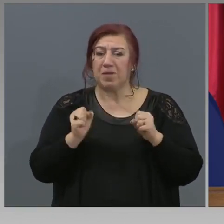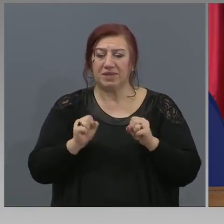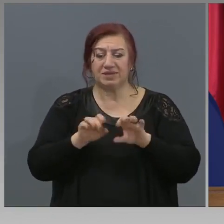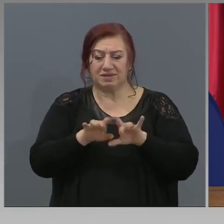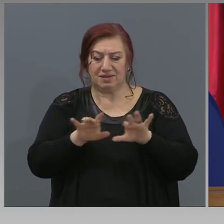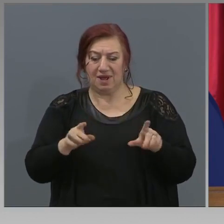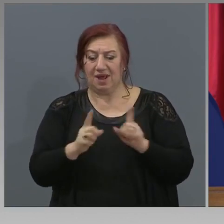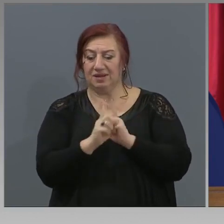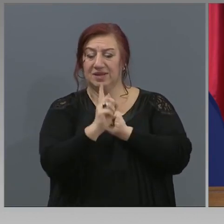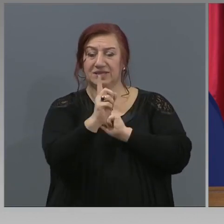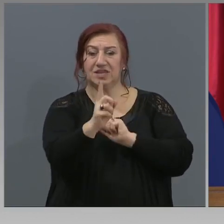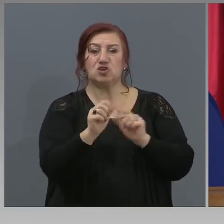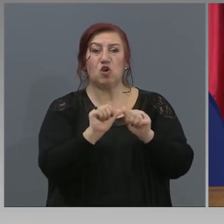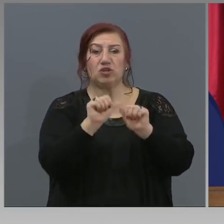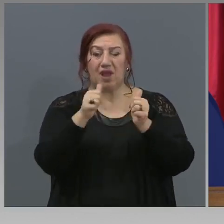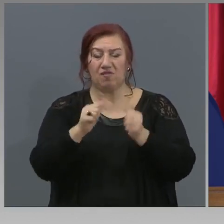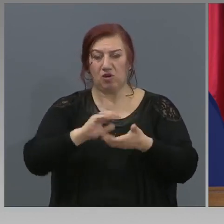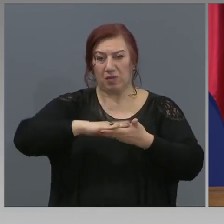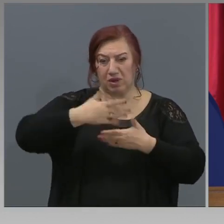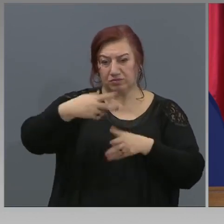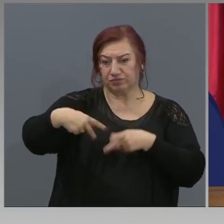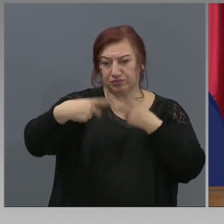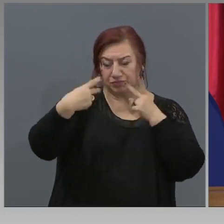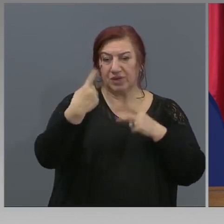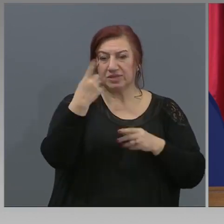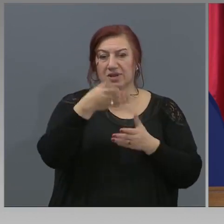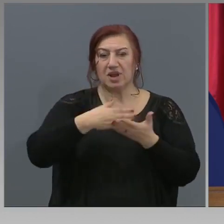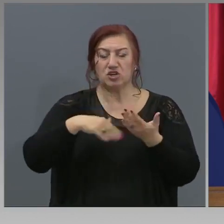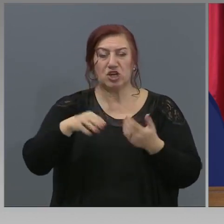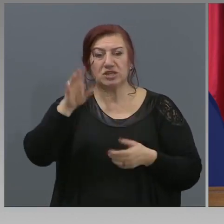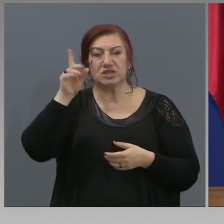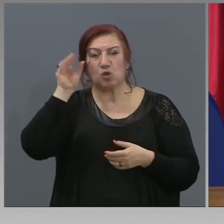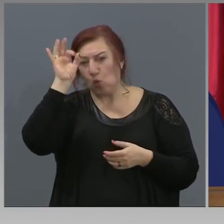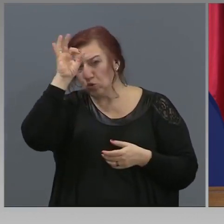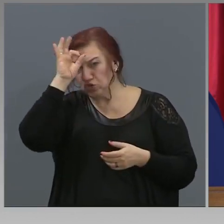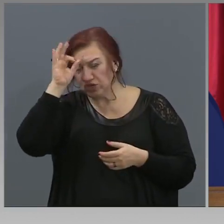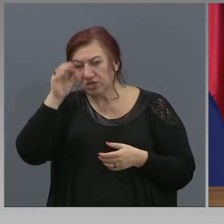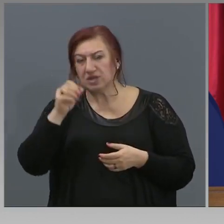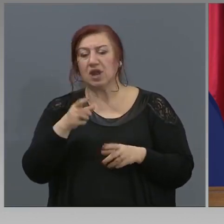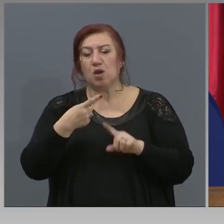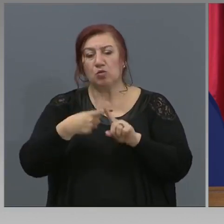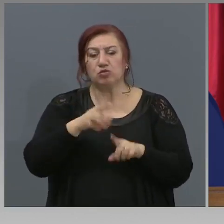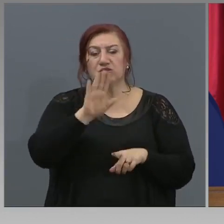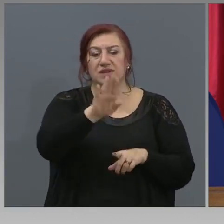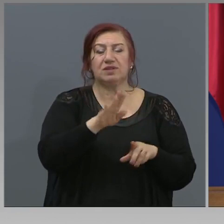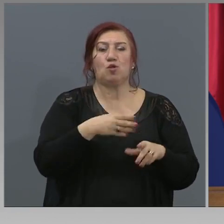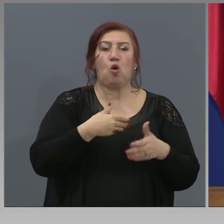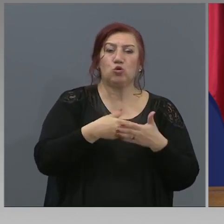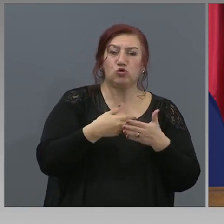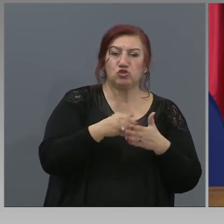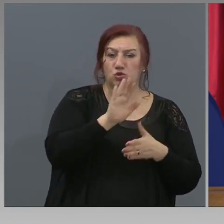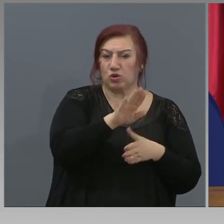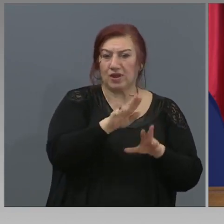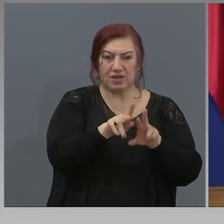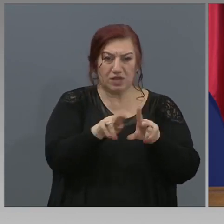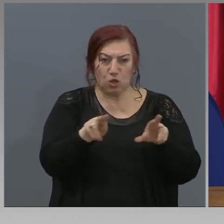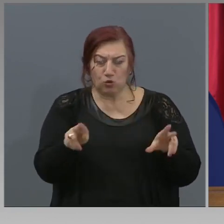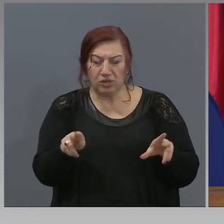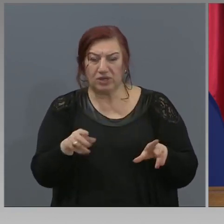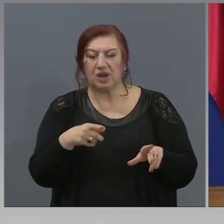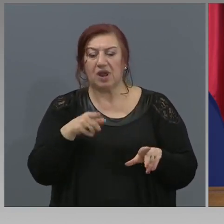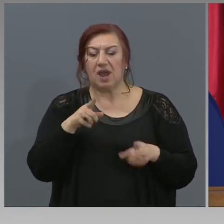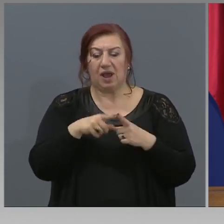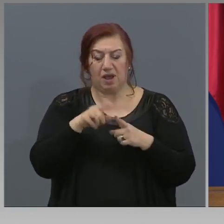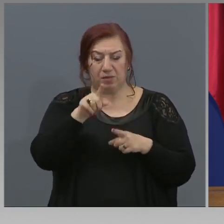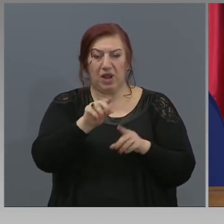без да сме в дистанционна форма на учение, с една част от учениците, най-вече с отношението на родите и дете им към тяхното образование. Ето немалка част